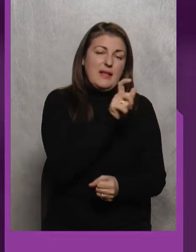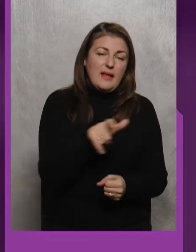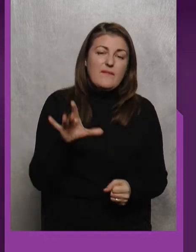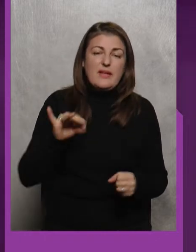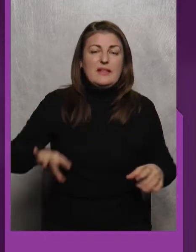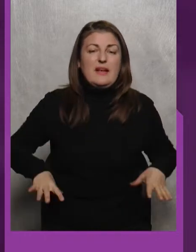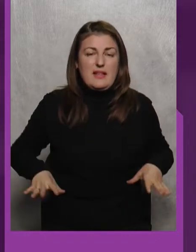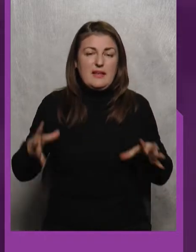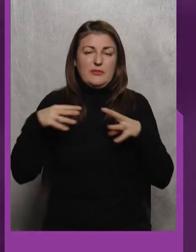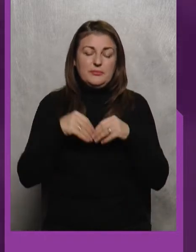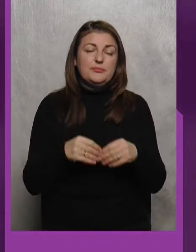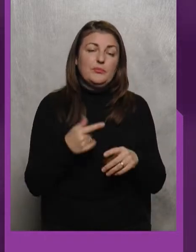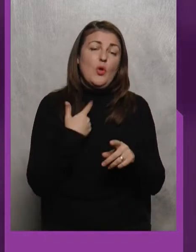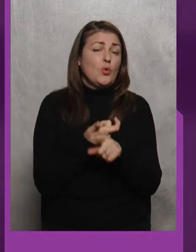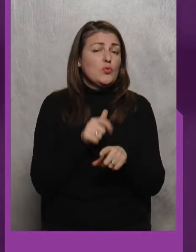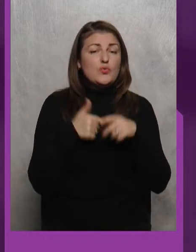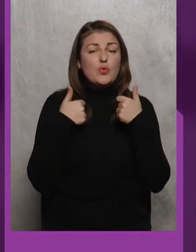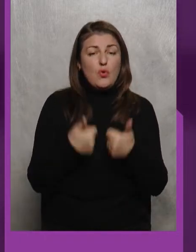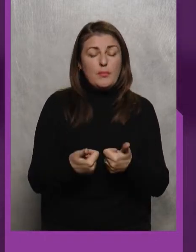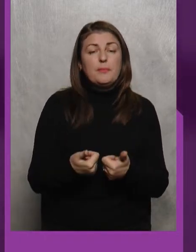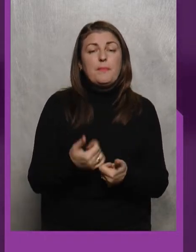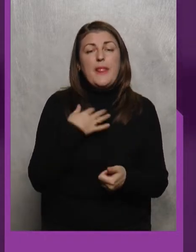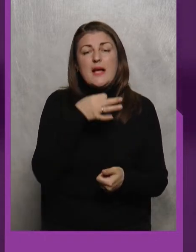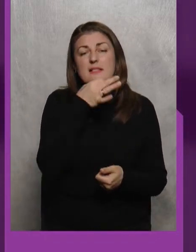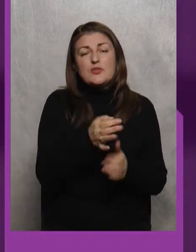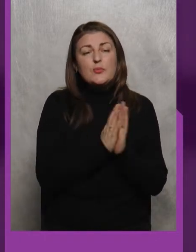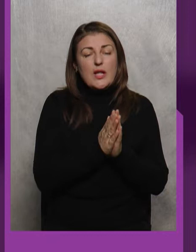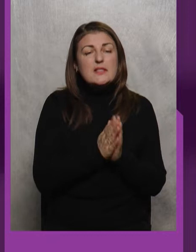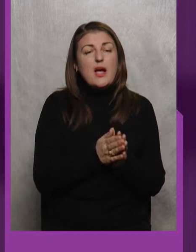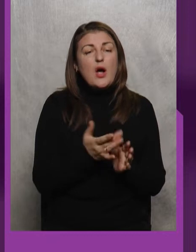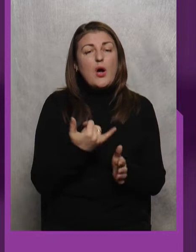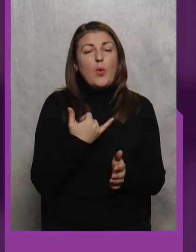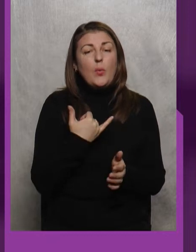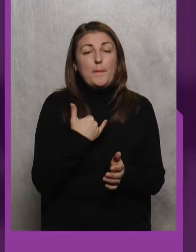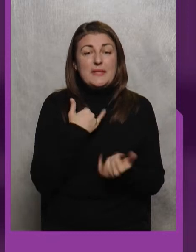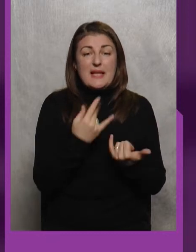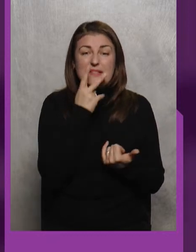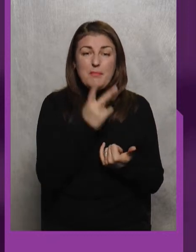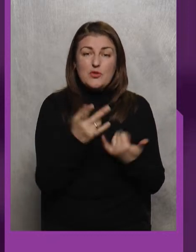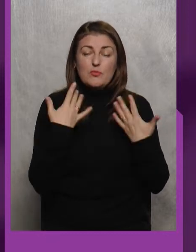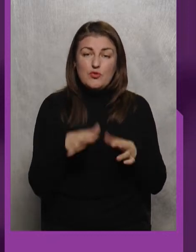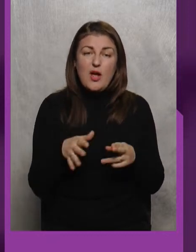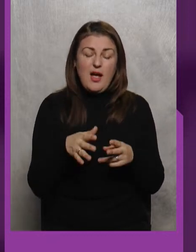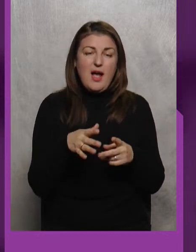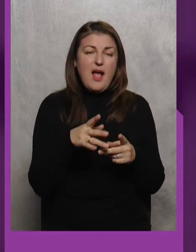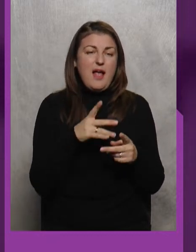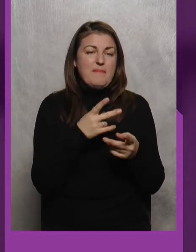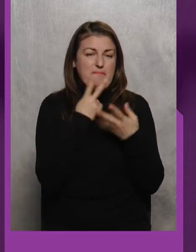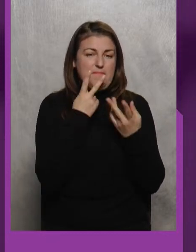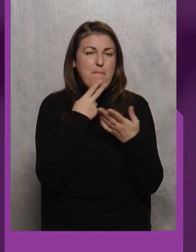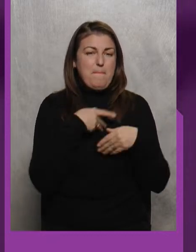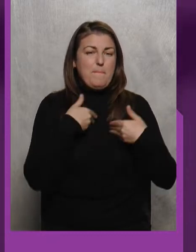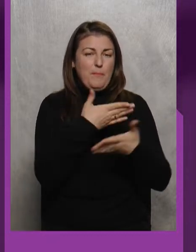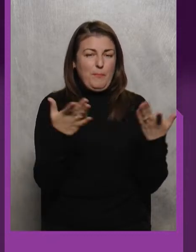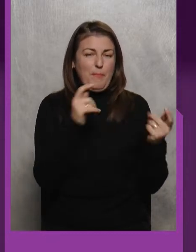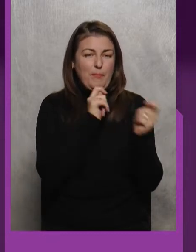Дуже Добре І Скажіть Будь ласка Зараз ми Бачимо вже Церемонію Нагородження Не